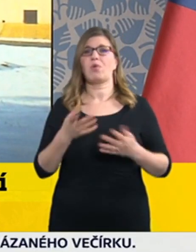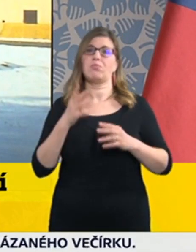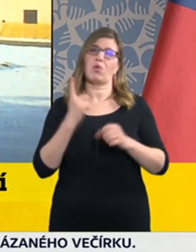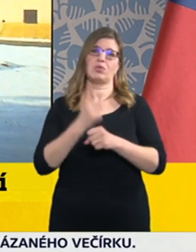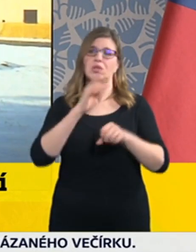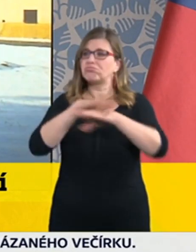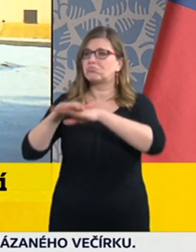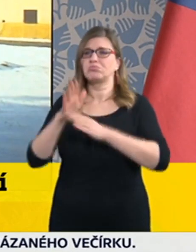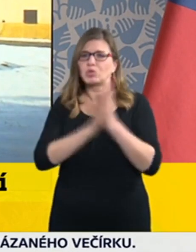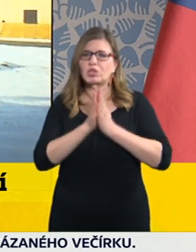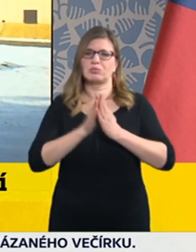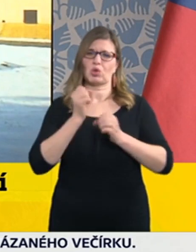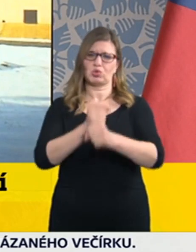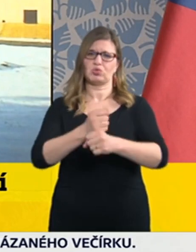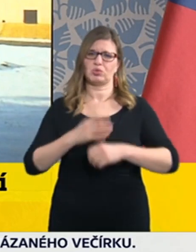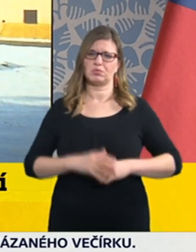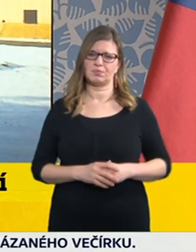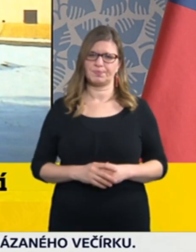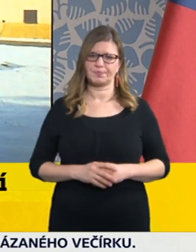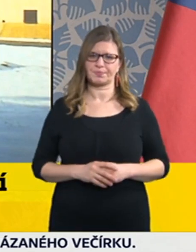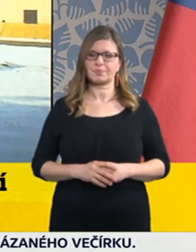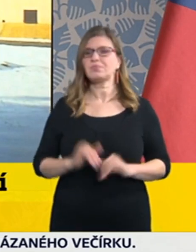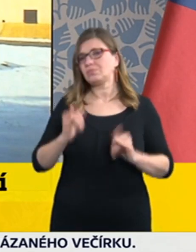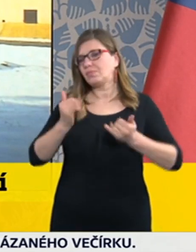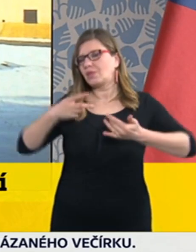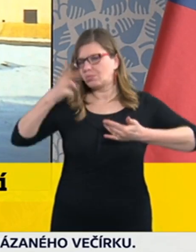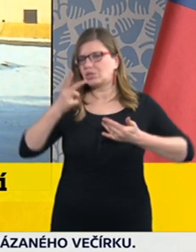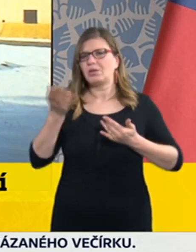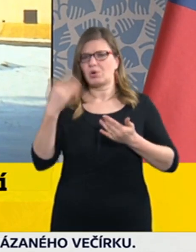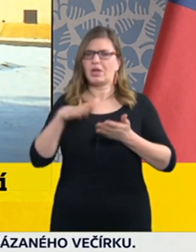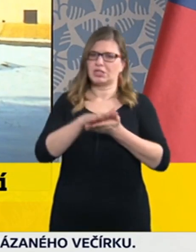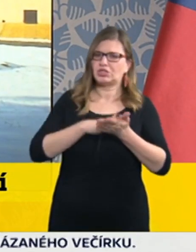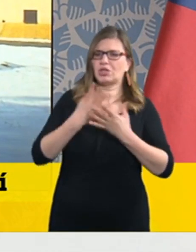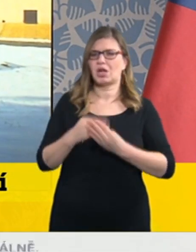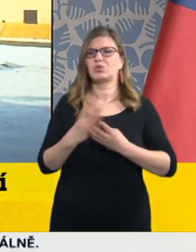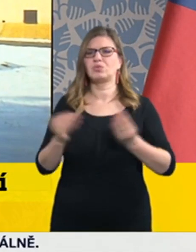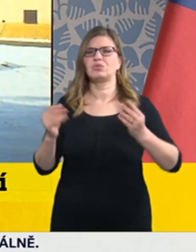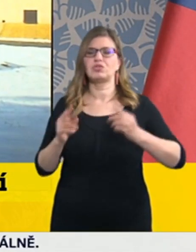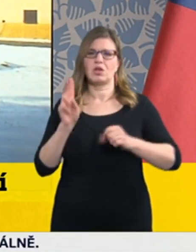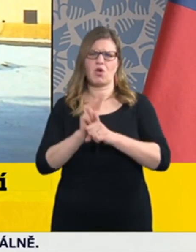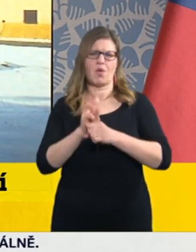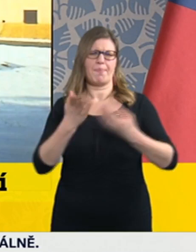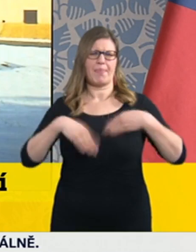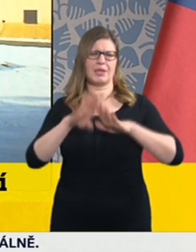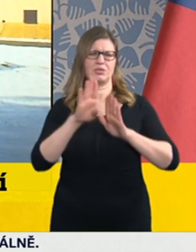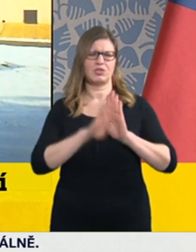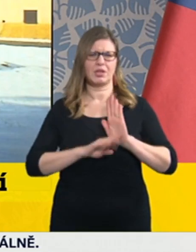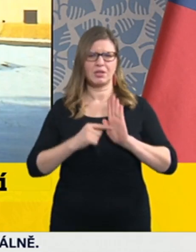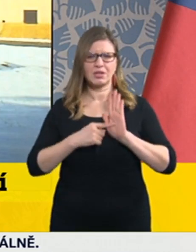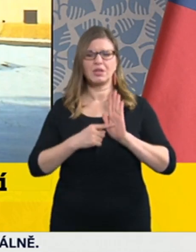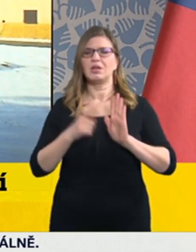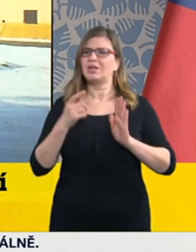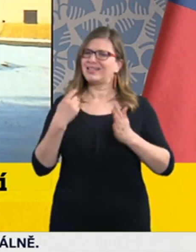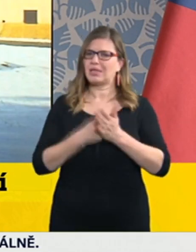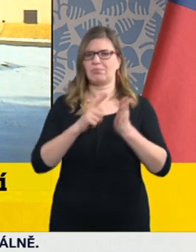Tak samozřejmě, jak jsem říkal na začátku, tak všechna ta opatření jsou jsou apelativní, to znamená tím svým